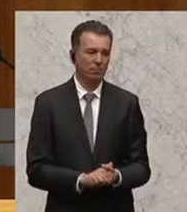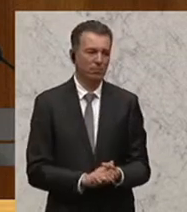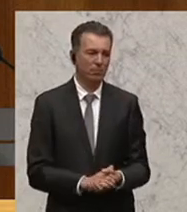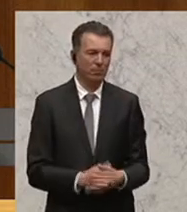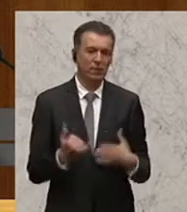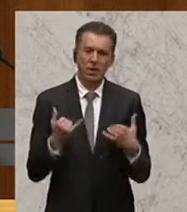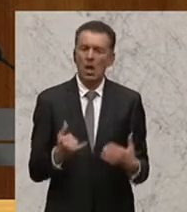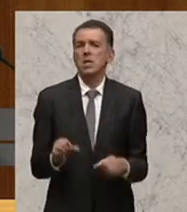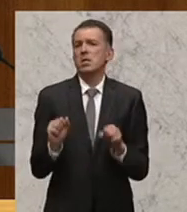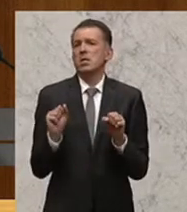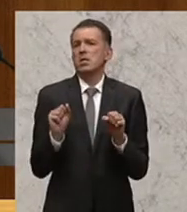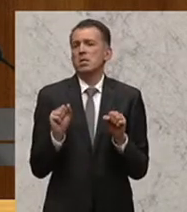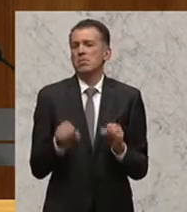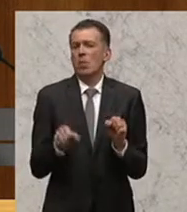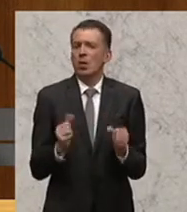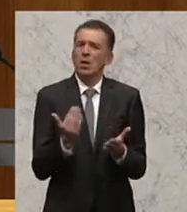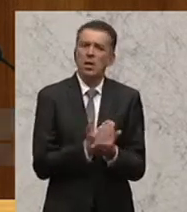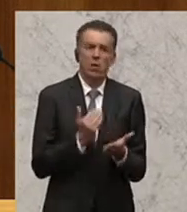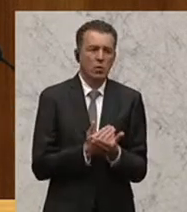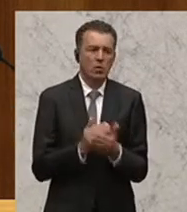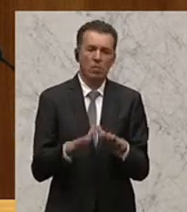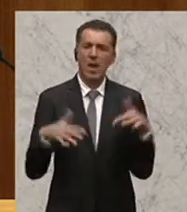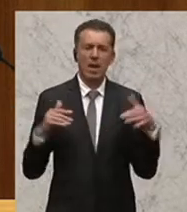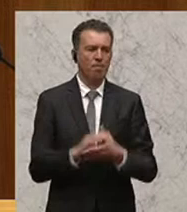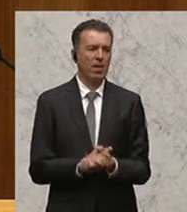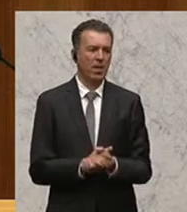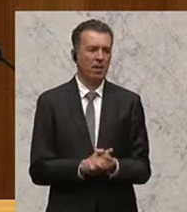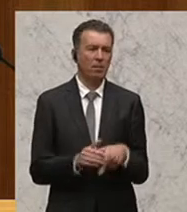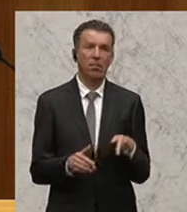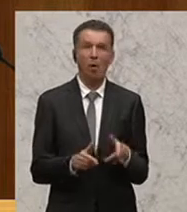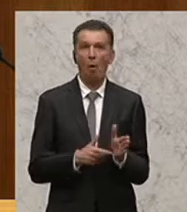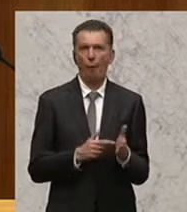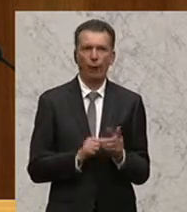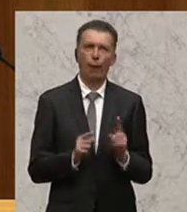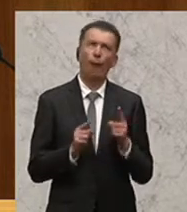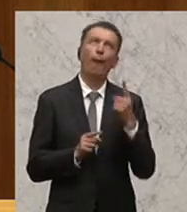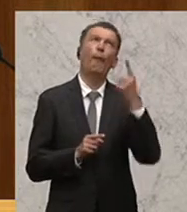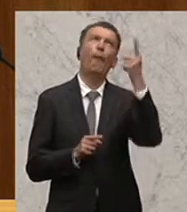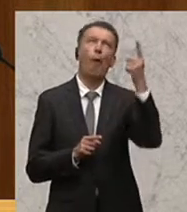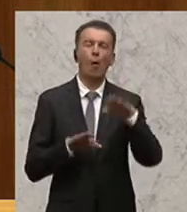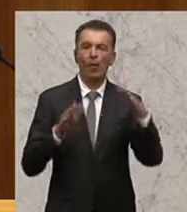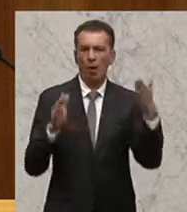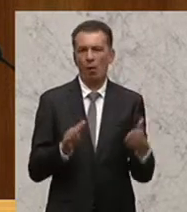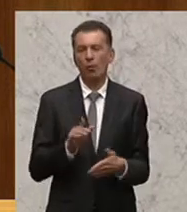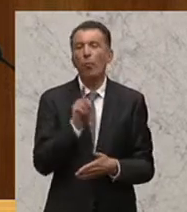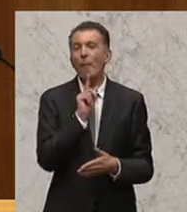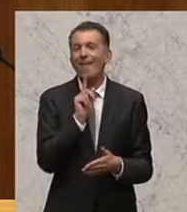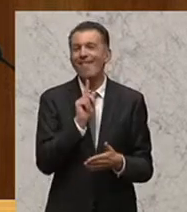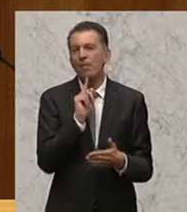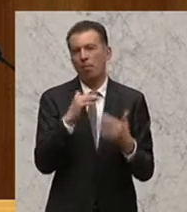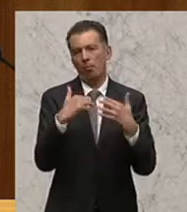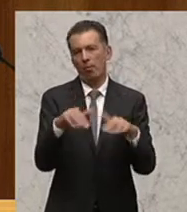Gelegenheit hier nutzen, im Hohen Haus, in diesem oft allzu Hohen Haus ein bisschen darüber zu berichten.